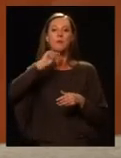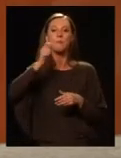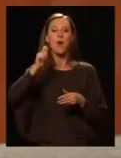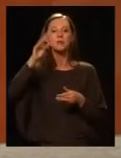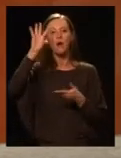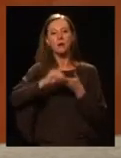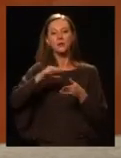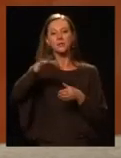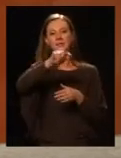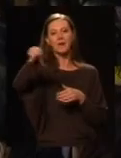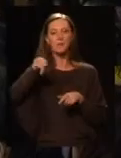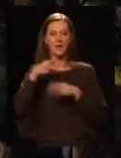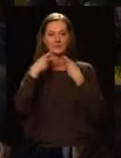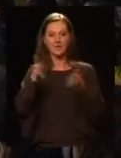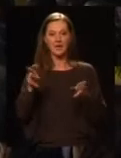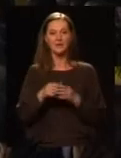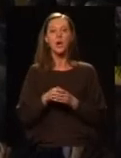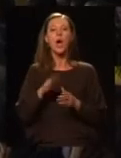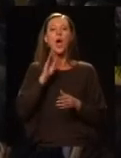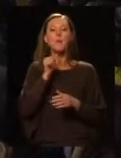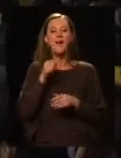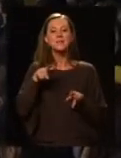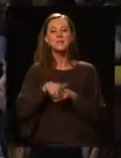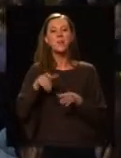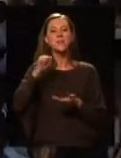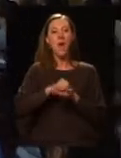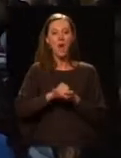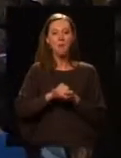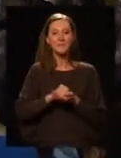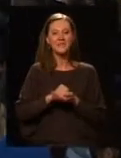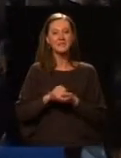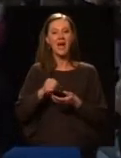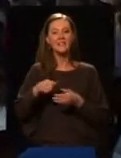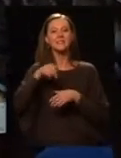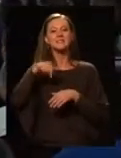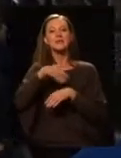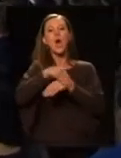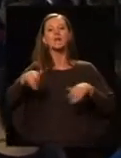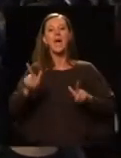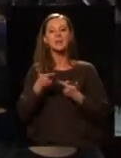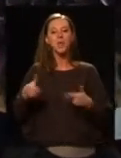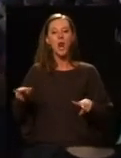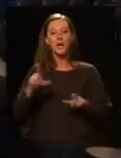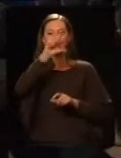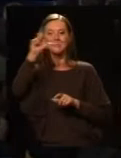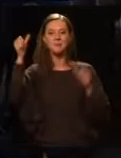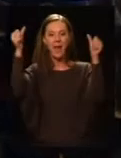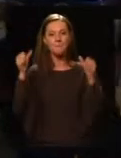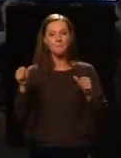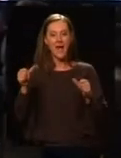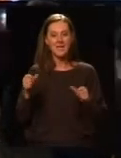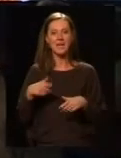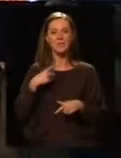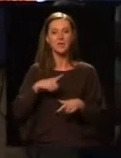területekre látogattak el. Az Apácai Közalapítvány idén határtanuló cimmel pályázatot hirdetett. A